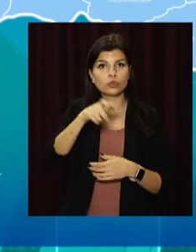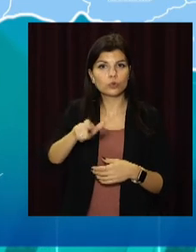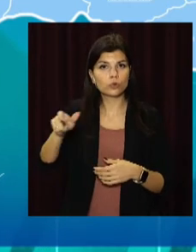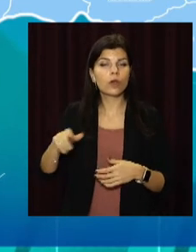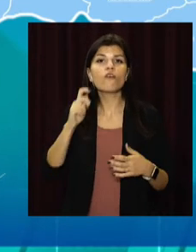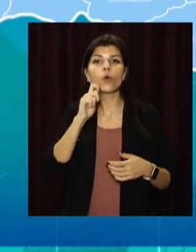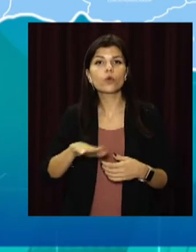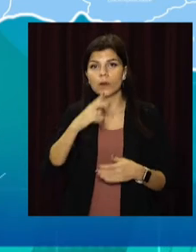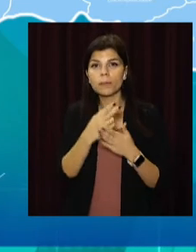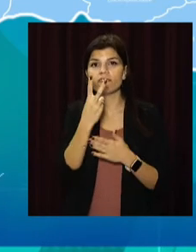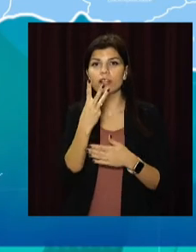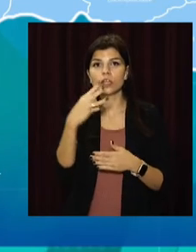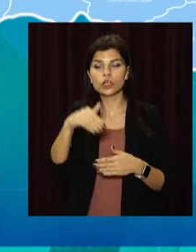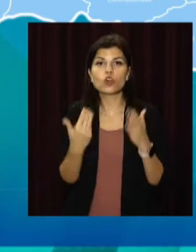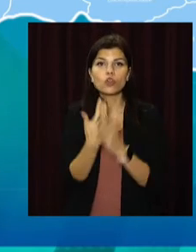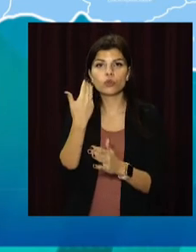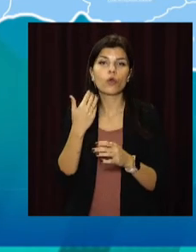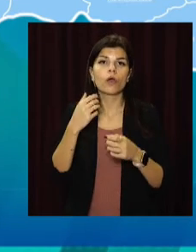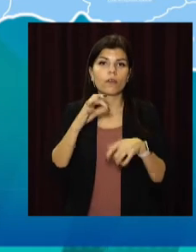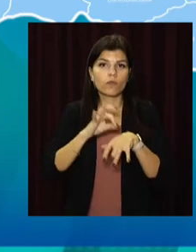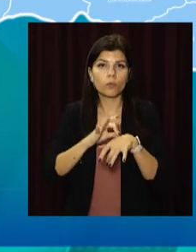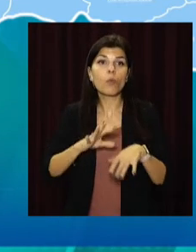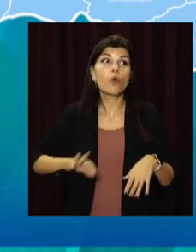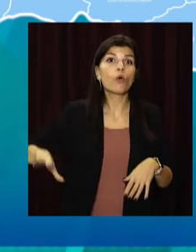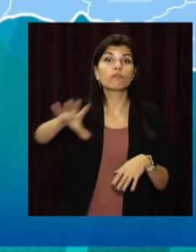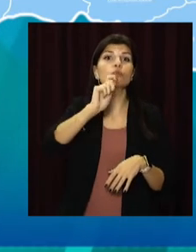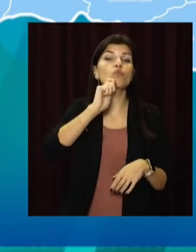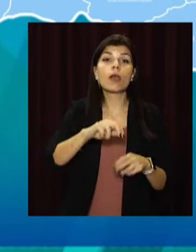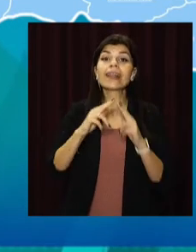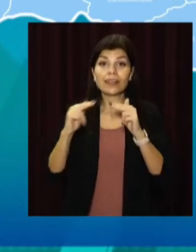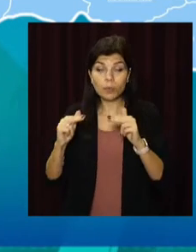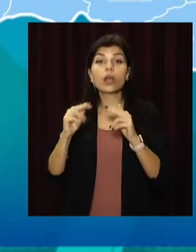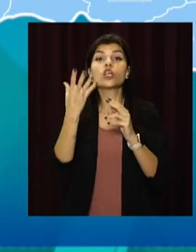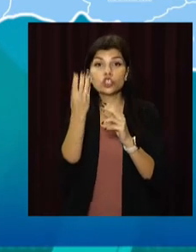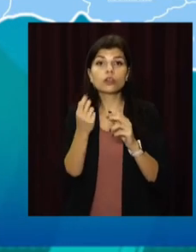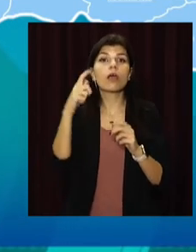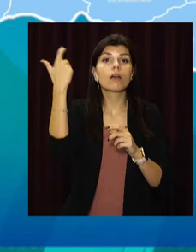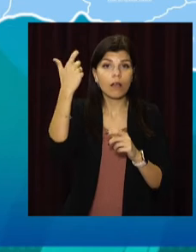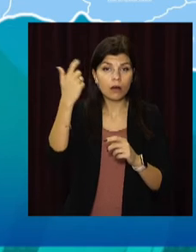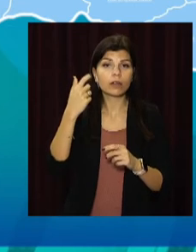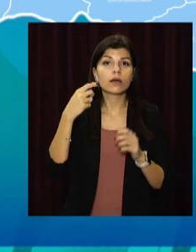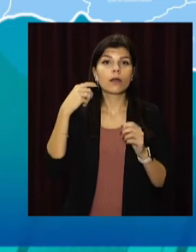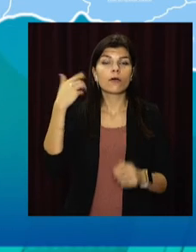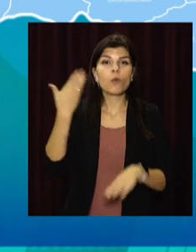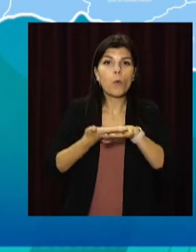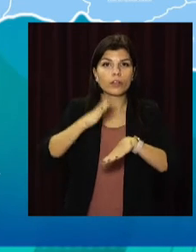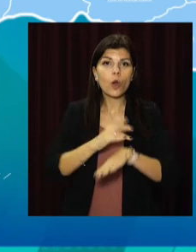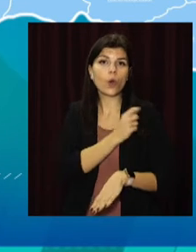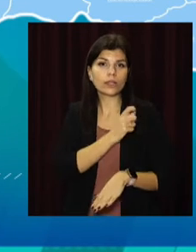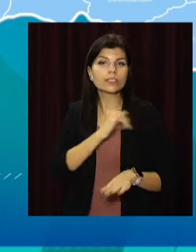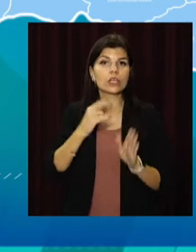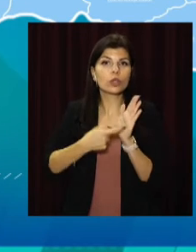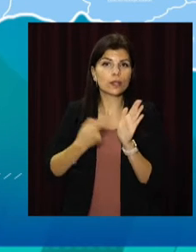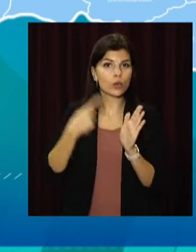В Україні понад 23 тисячі нових захворілих, крім Дніпропетровщини, в антилідерах Харківська, Полтавська, Одеська та